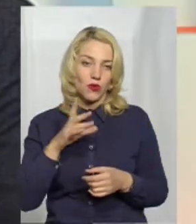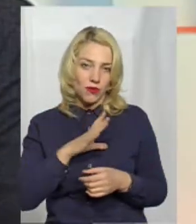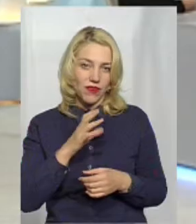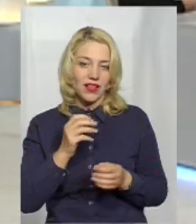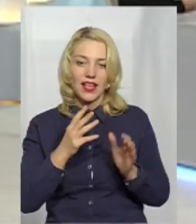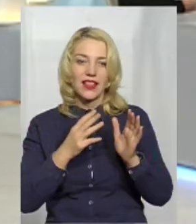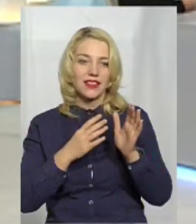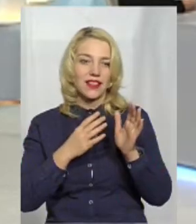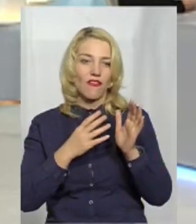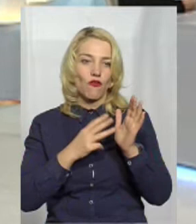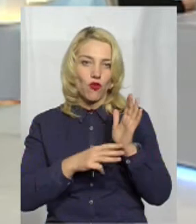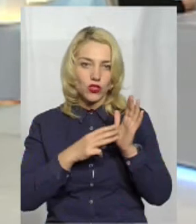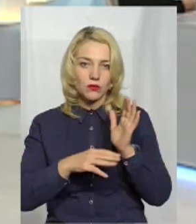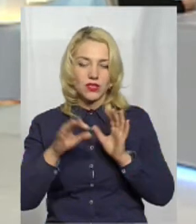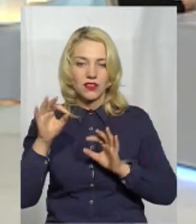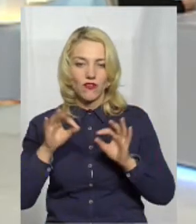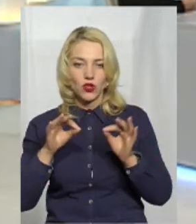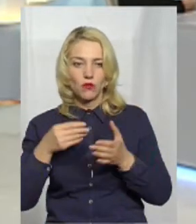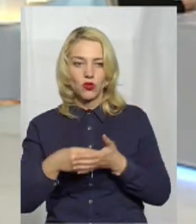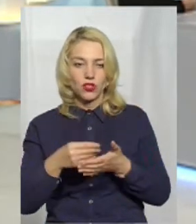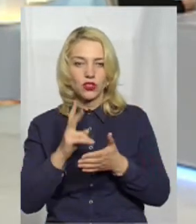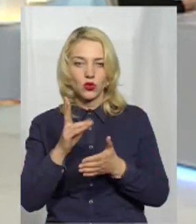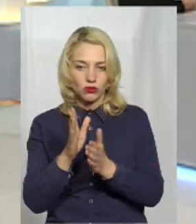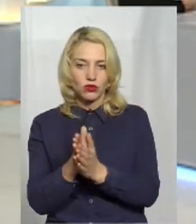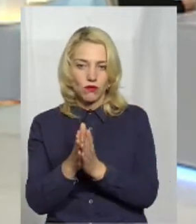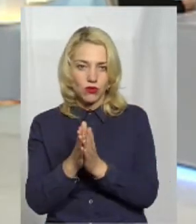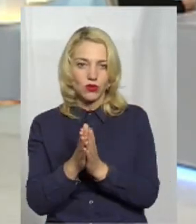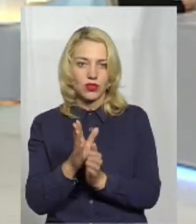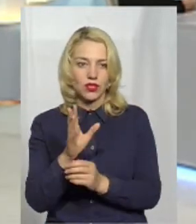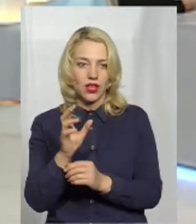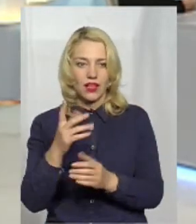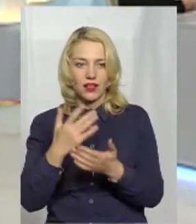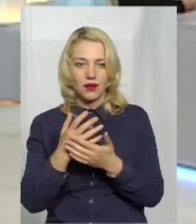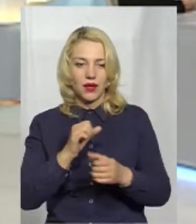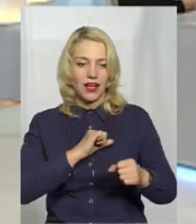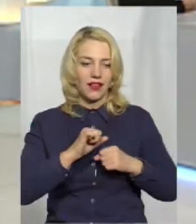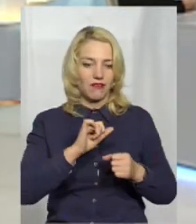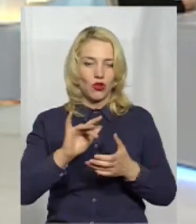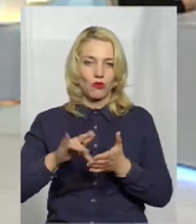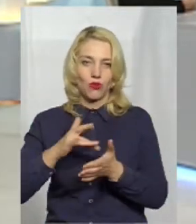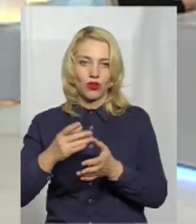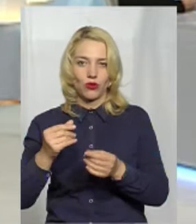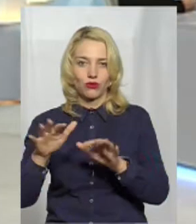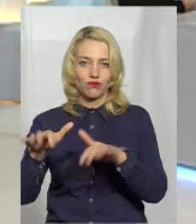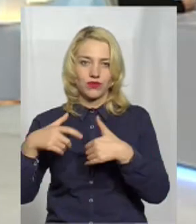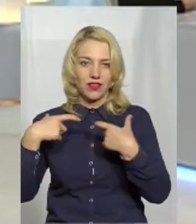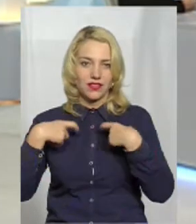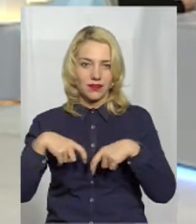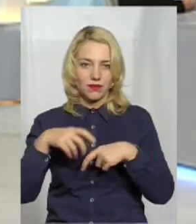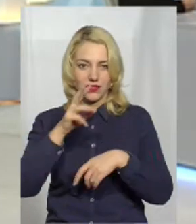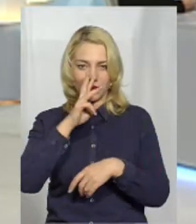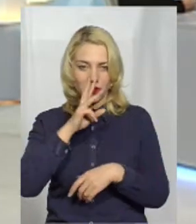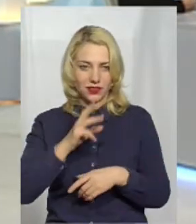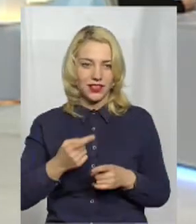але 80% бюджету хтось просить, ну, на керівник і бухгалтер, да, майже всі гроші витратили. Тобто,